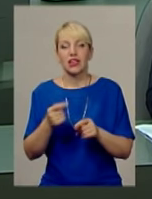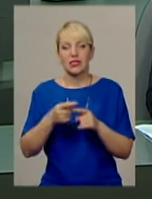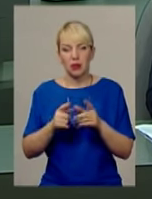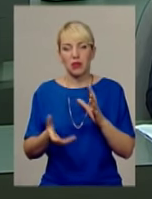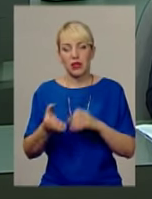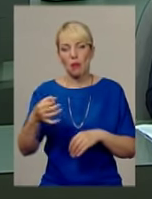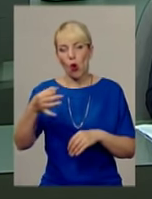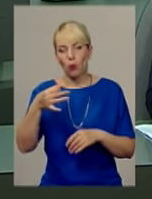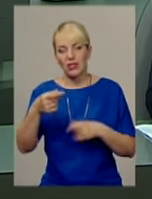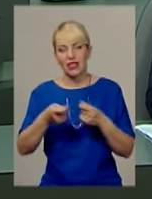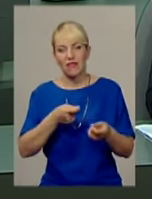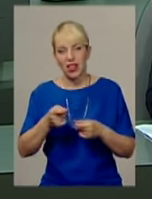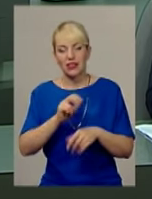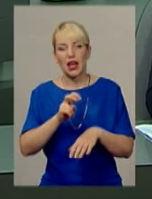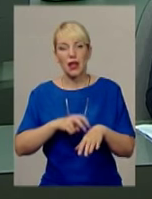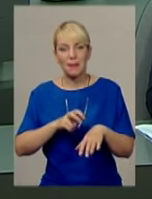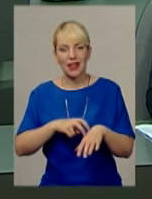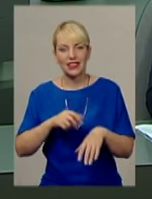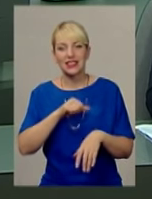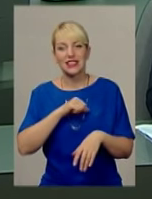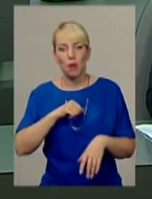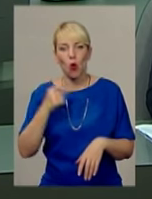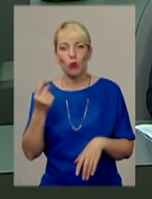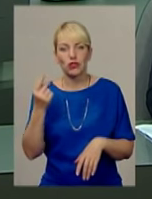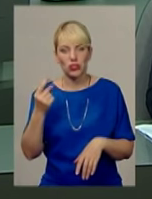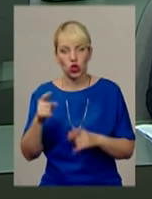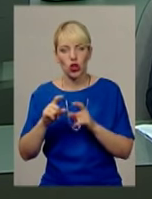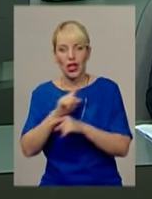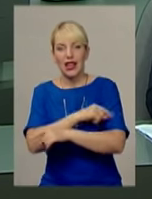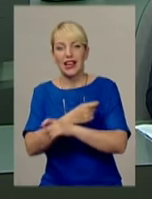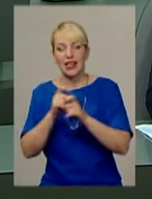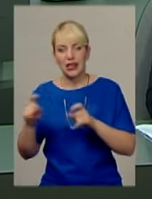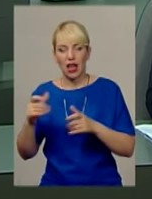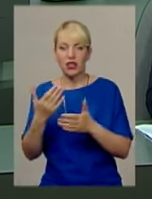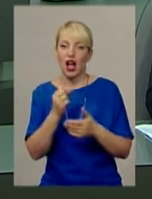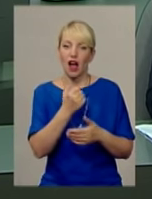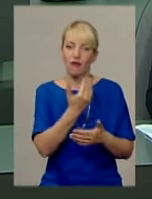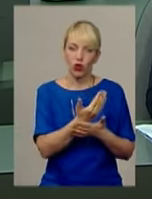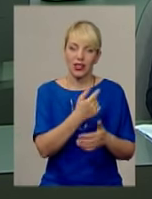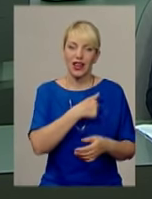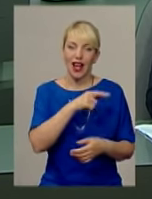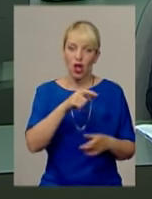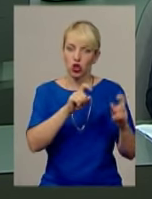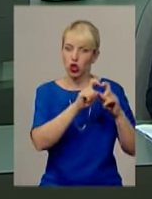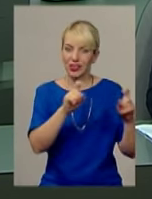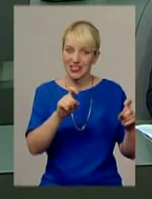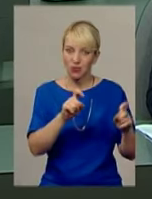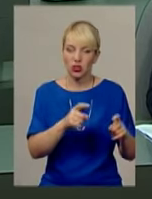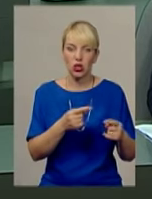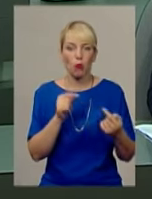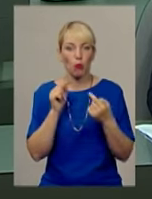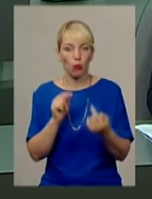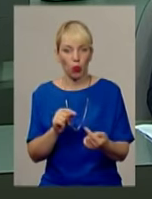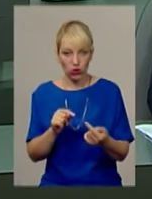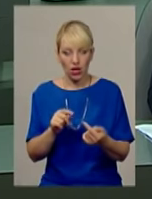обласна влада та медики обласної лікарні. А от працівники диспансеру та громадськість проти. Про усі переваги